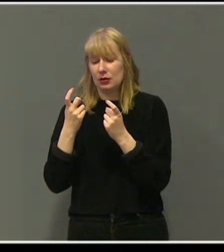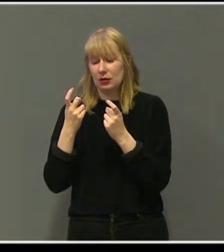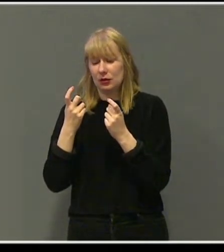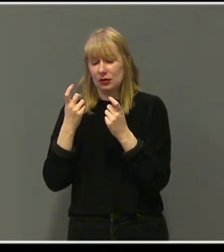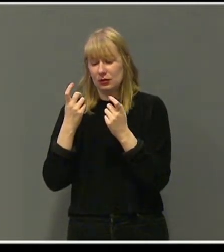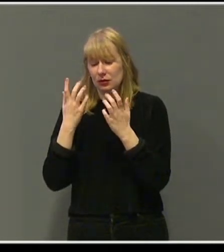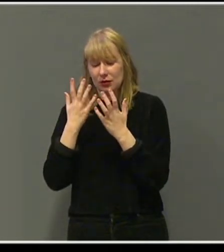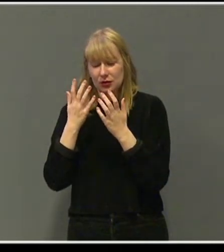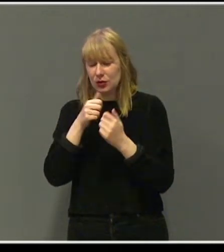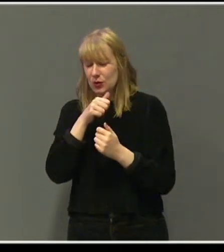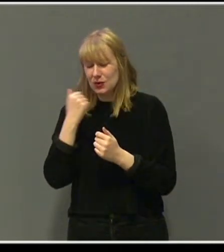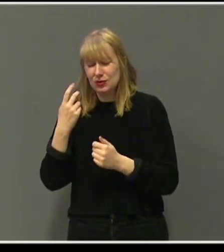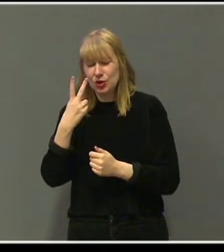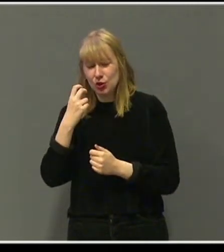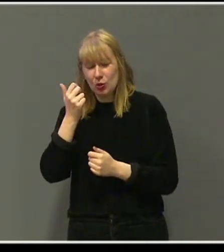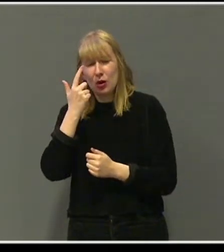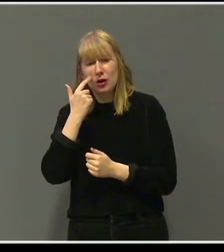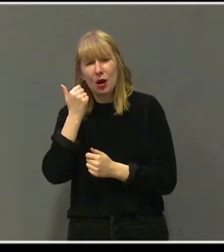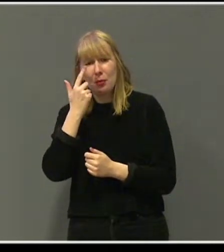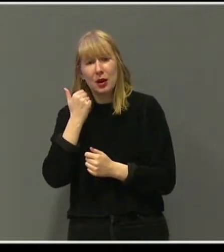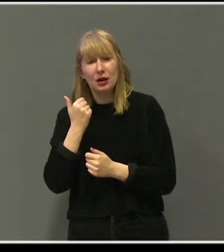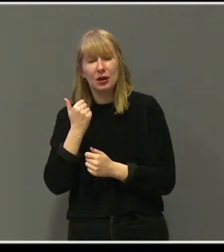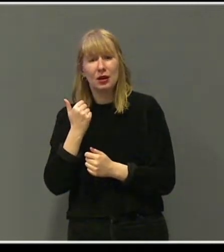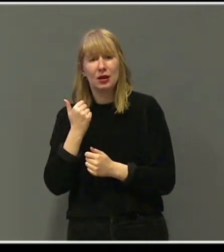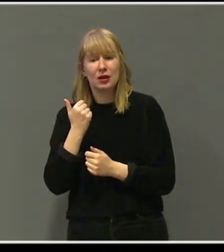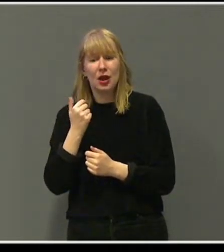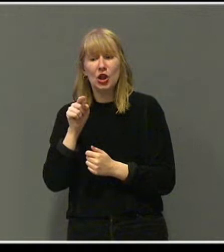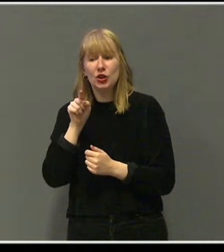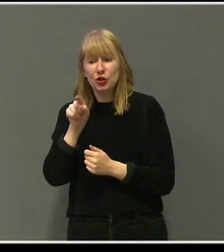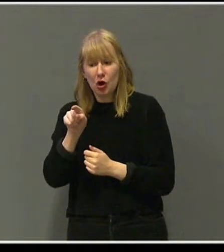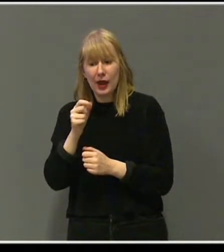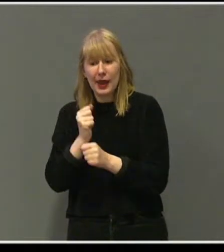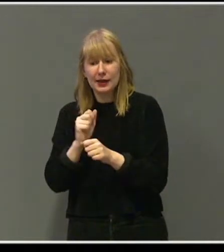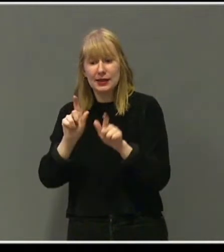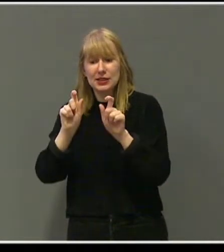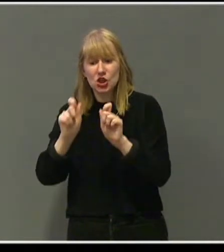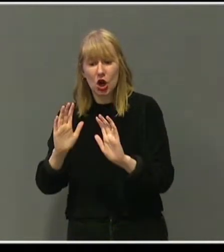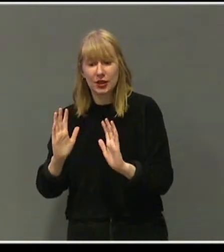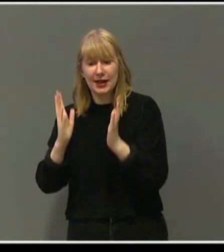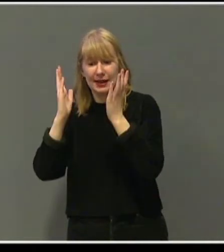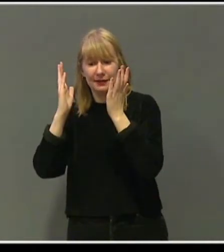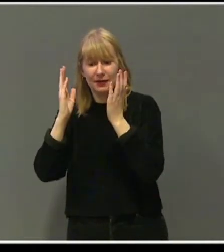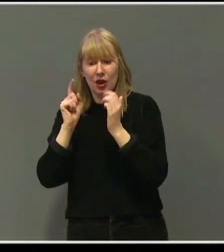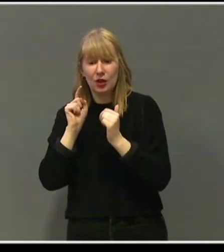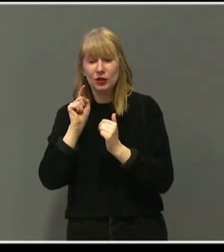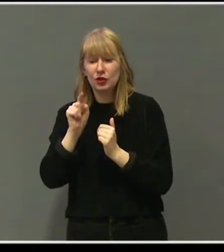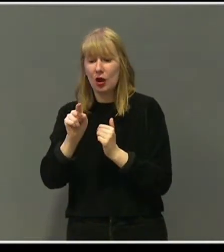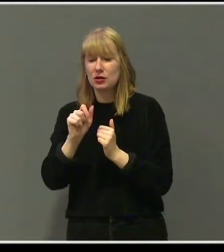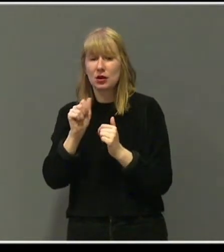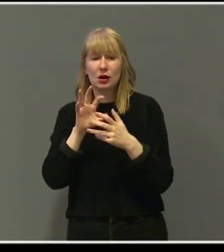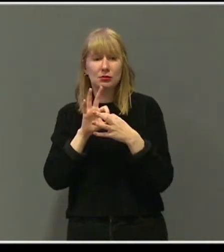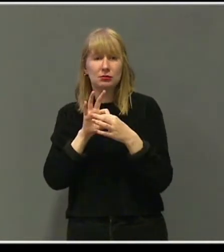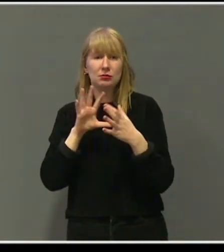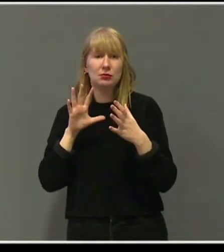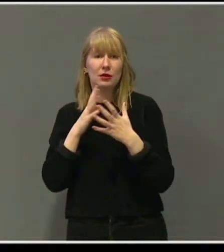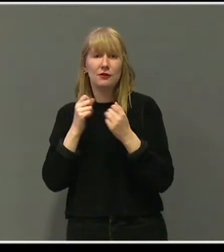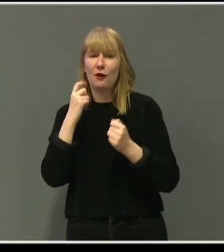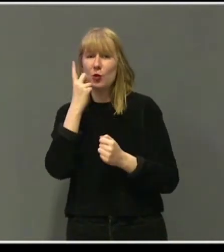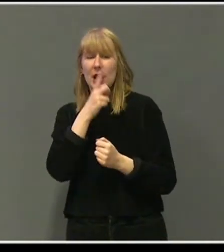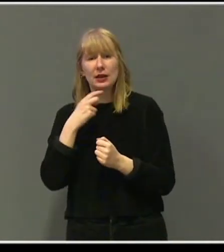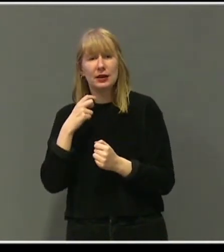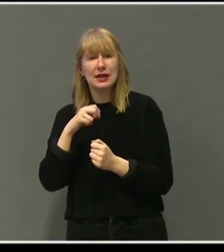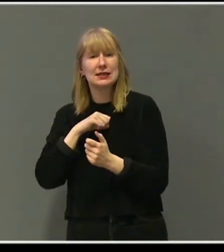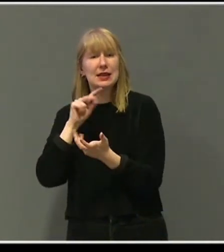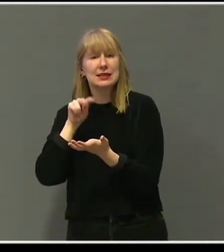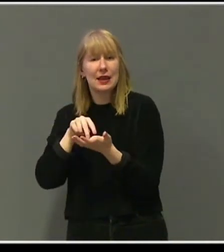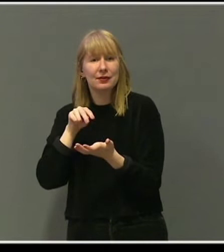20 år? Det er jo da livet egentlig begynner. Det er da han skal løserive seg og stå på egne